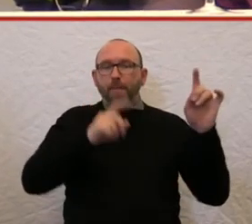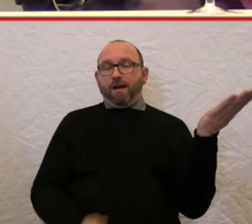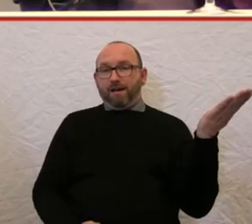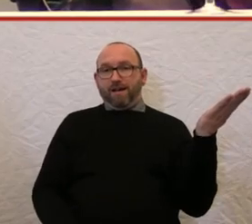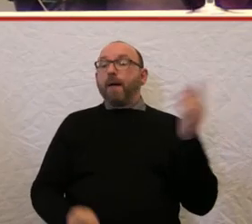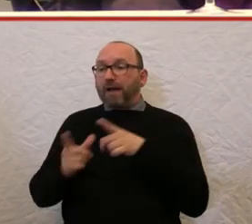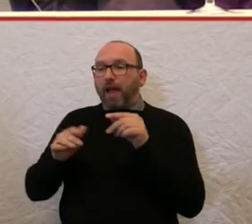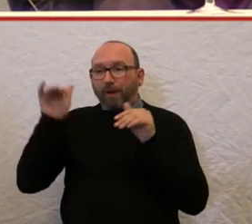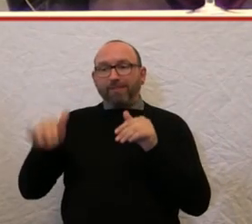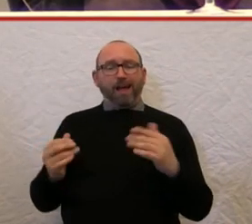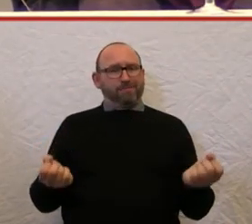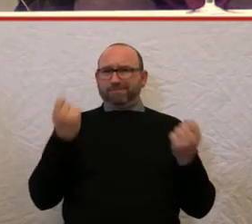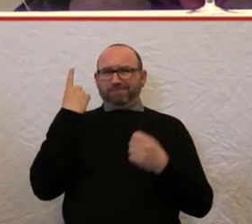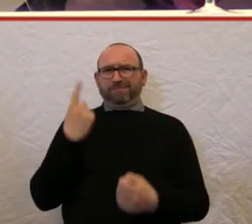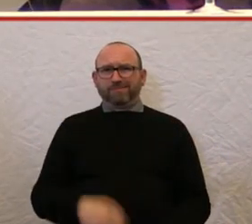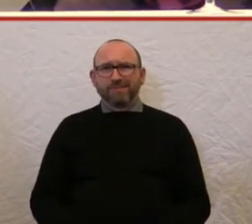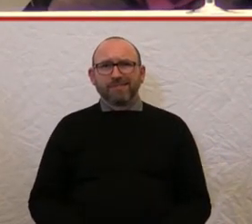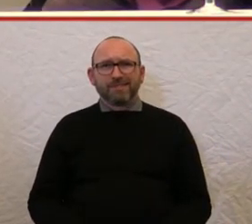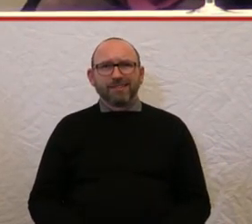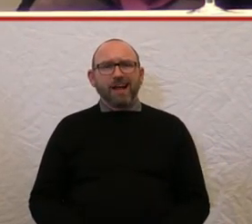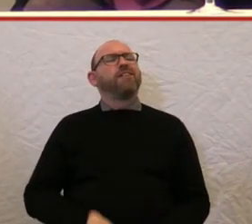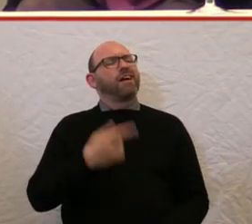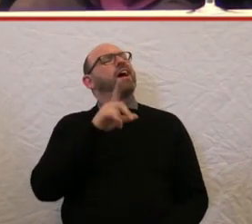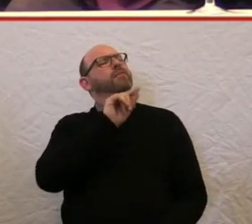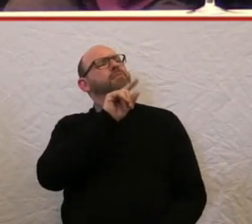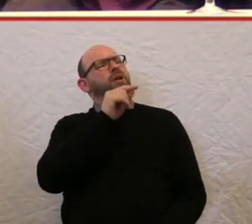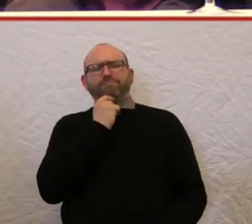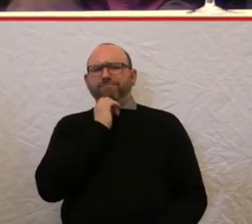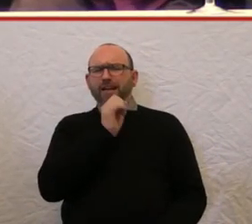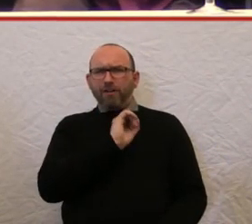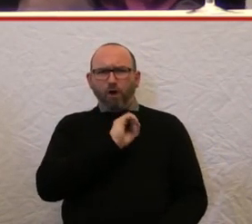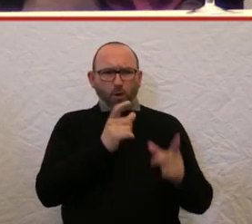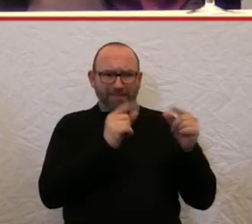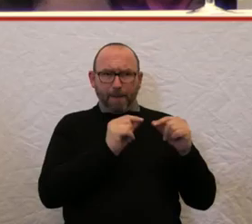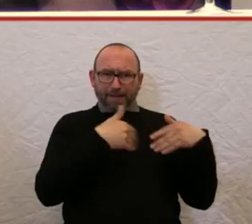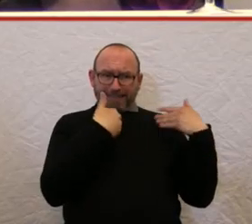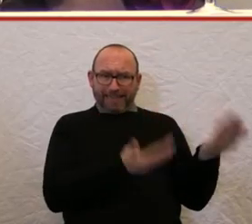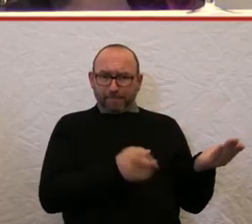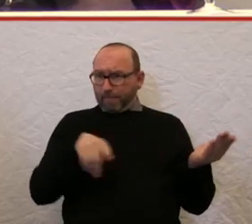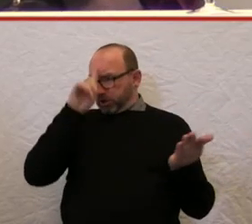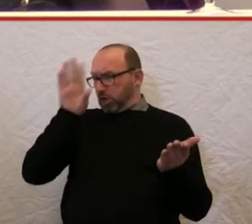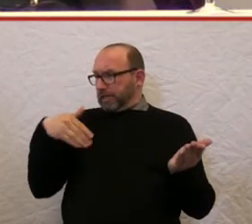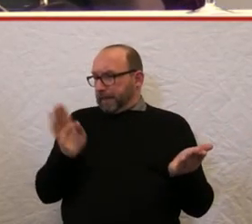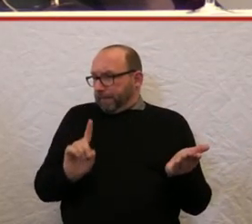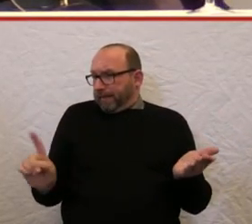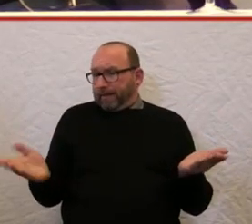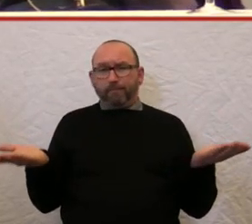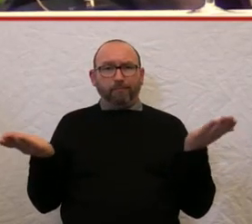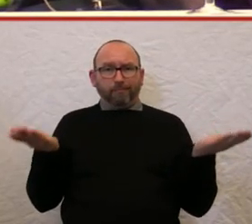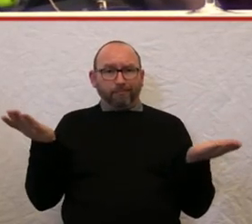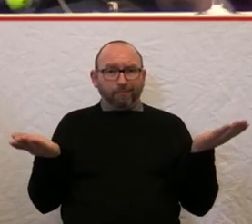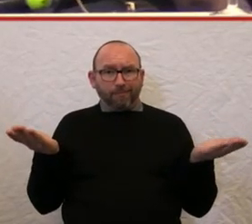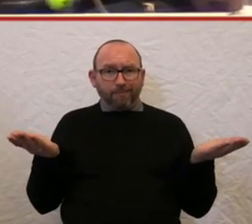Die Frage ist also, die ist also, warum gibt es diese Rolltreppen